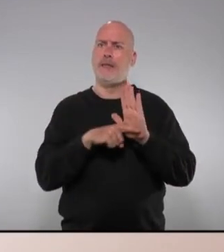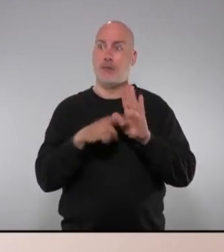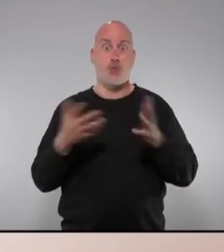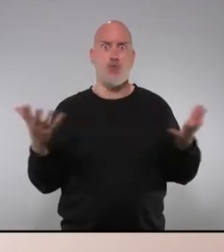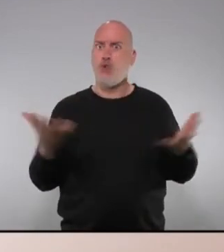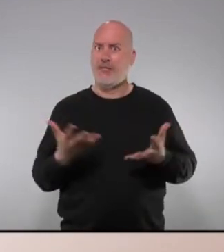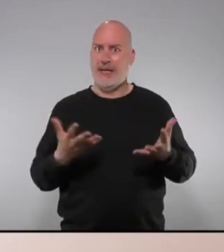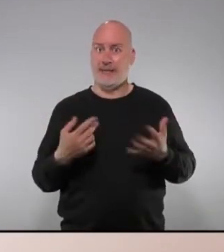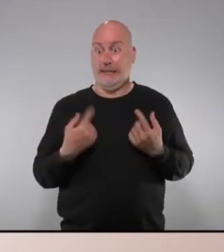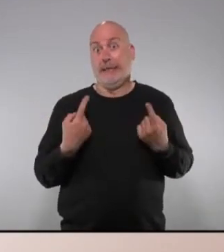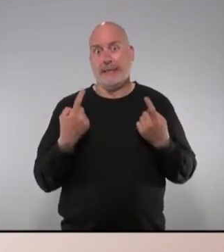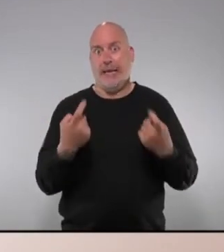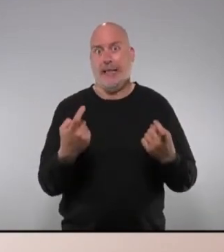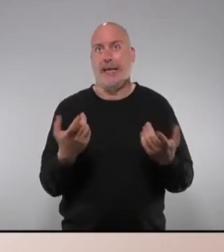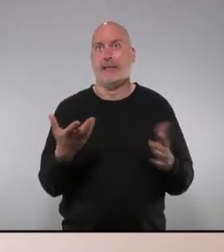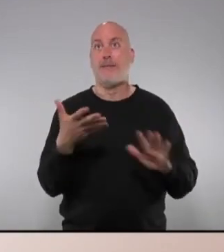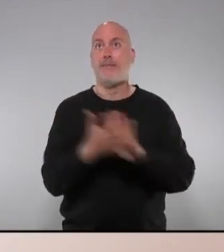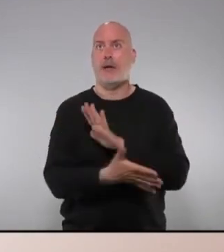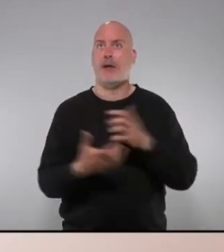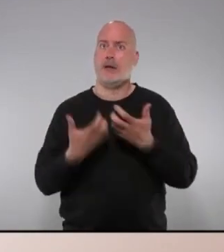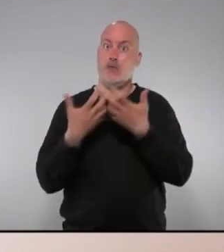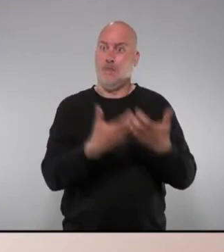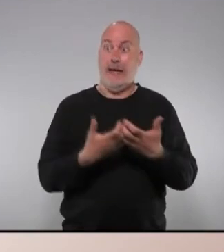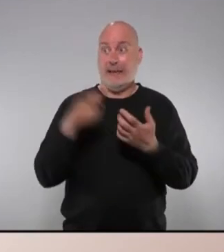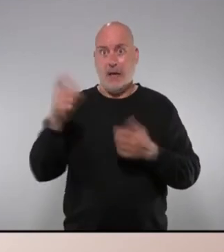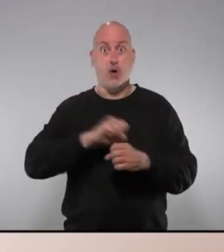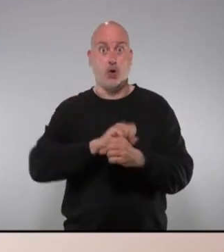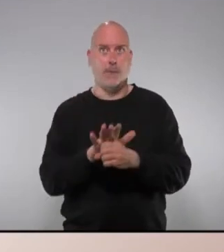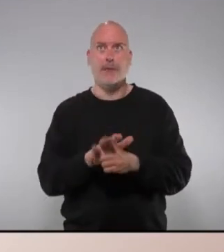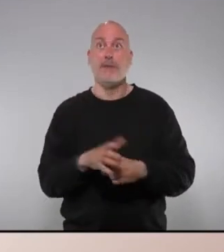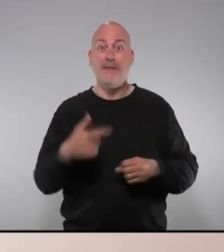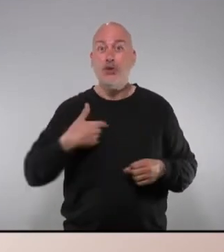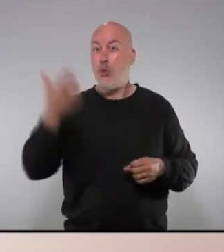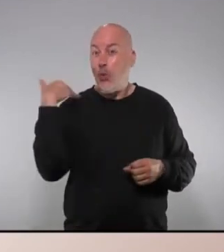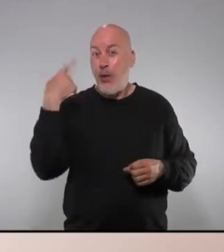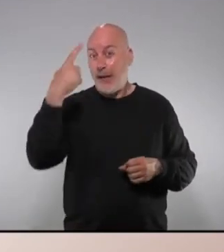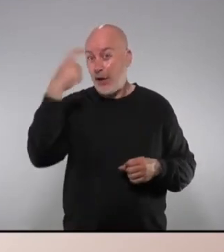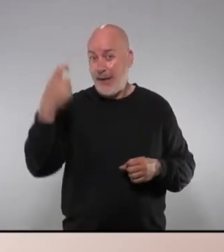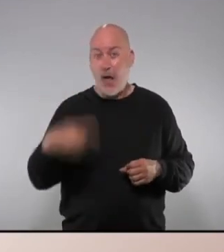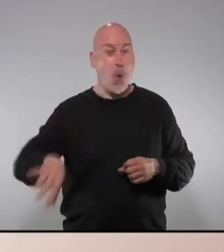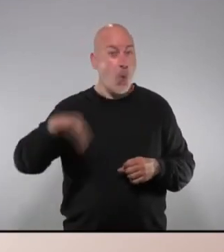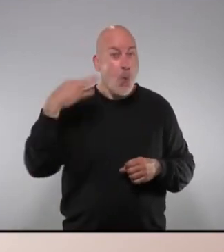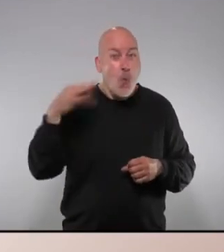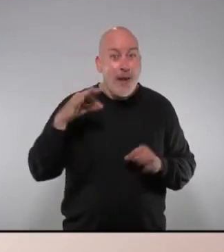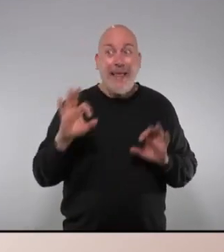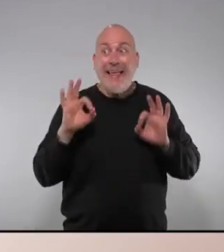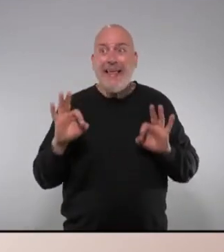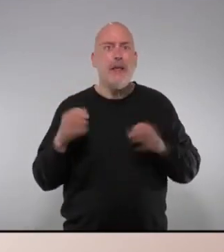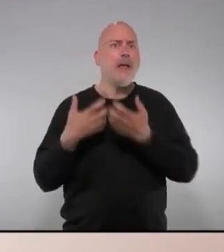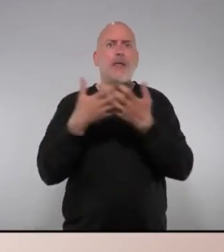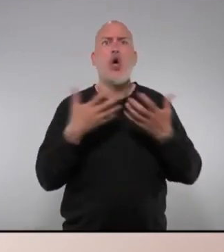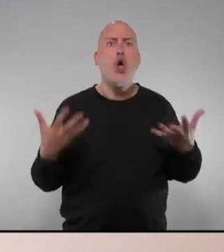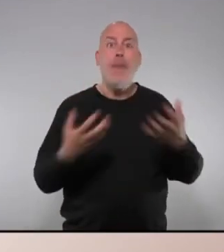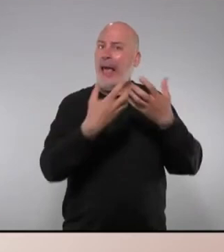urgents necessàries per poder combatre aquella Covid que jo vull recordar que en aquells moments l'única recepta que hi havia era